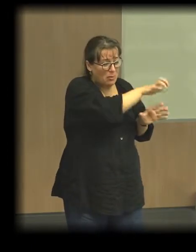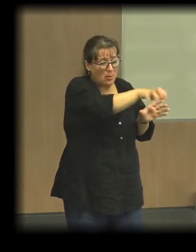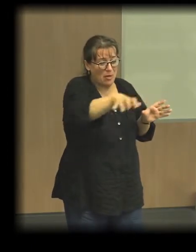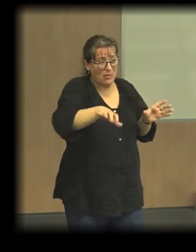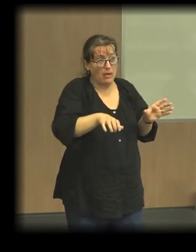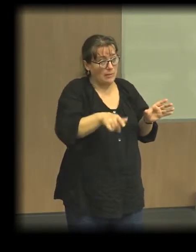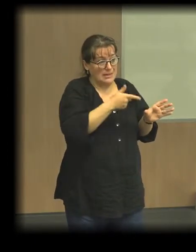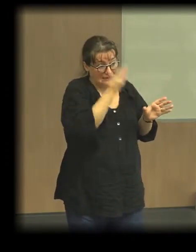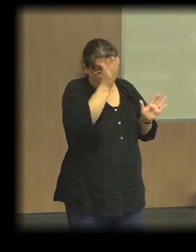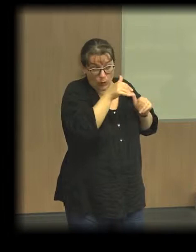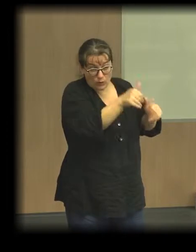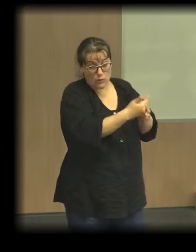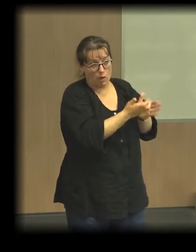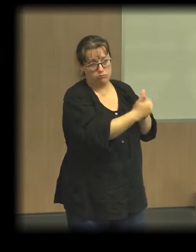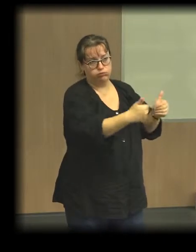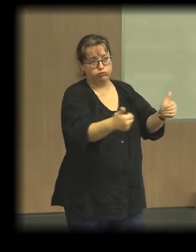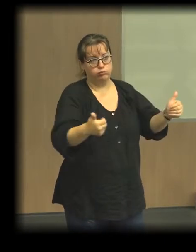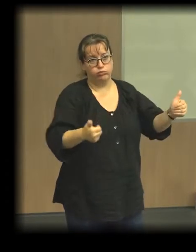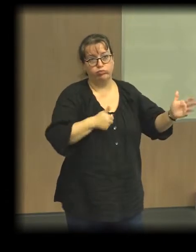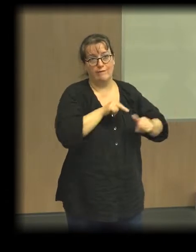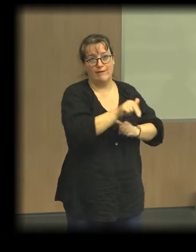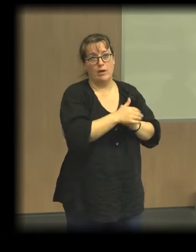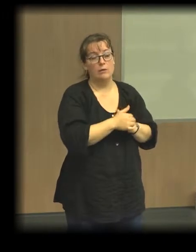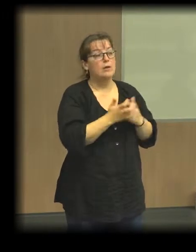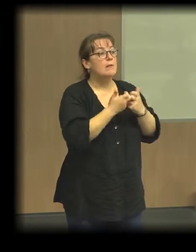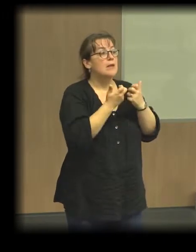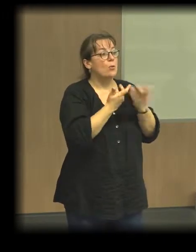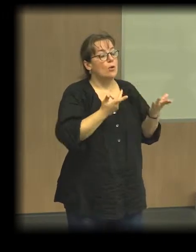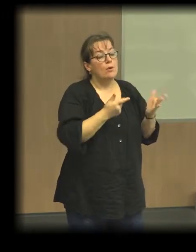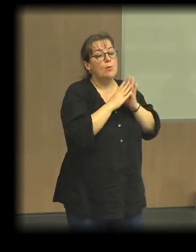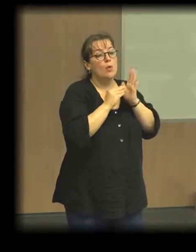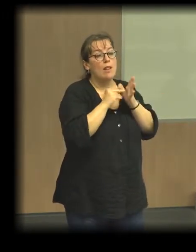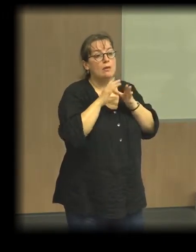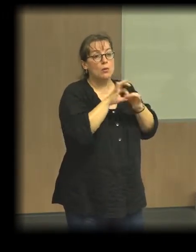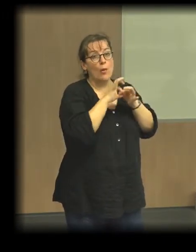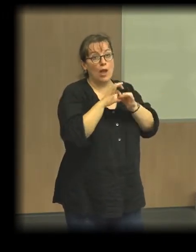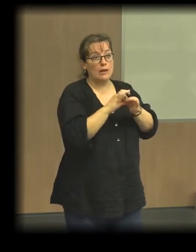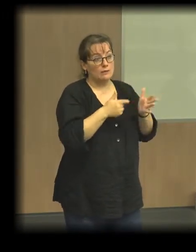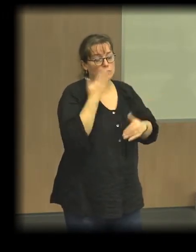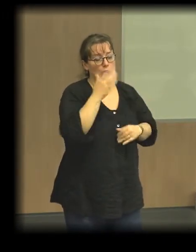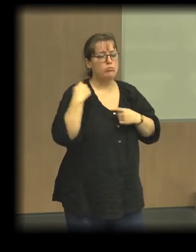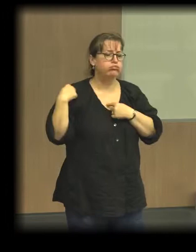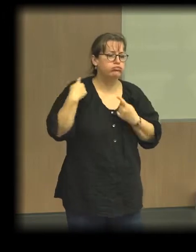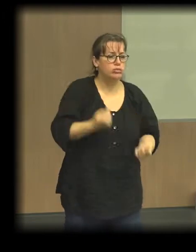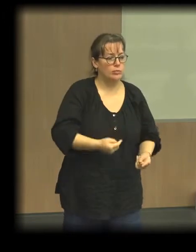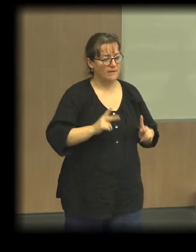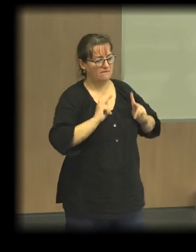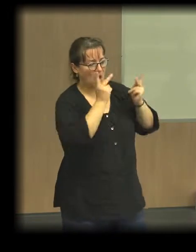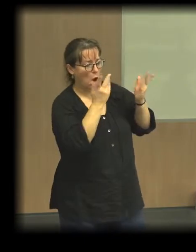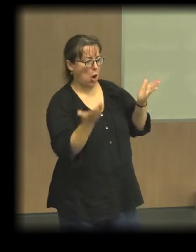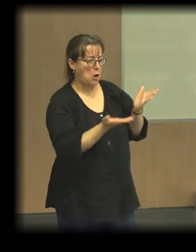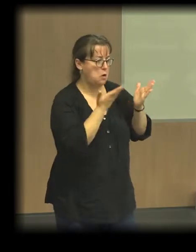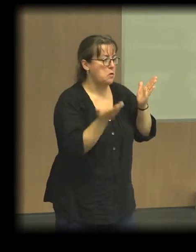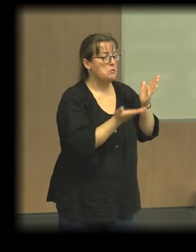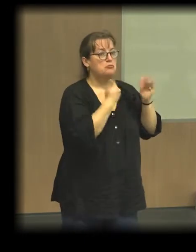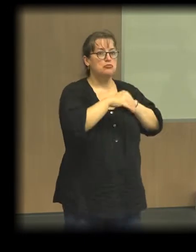modèle coopératif qui, dans l'économie sociale et traditionnelle, a toujours été le modèle qui a été valorisé, qui a été privilégié, qui